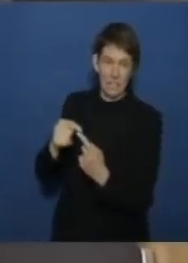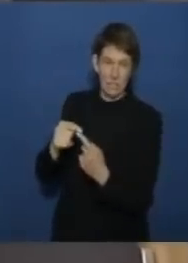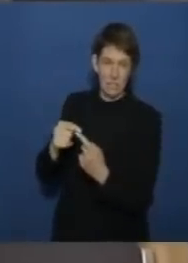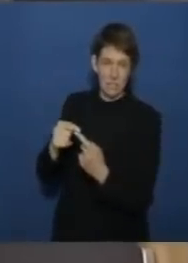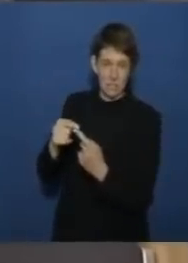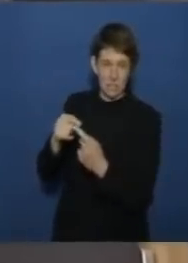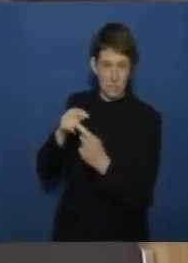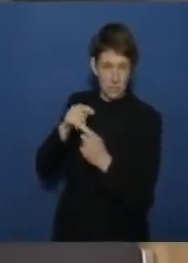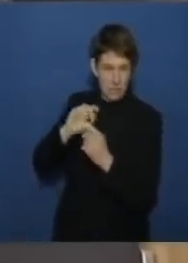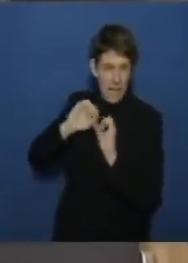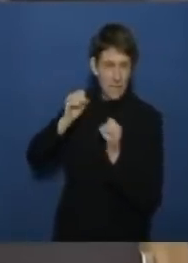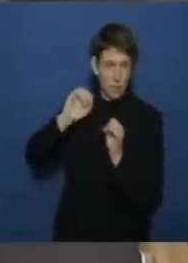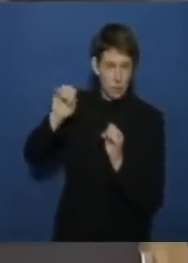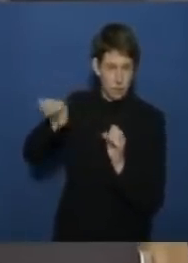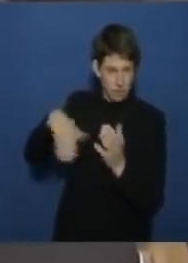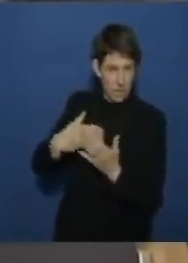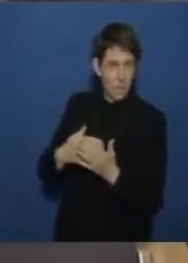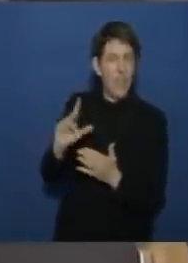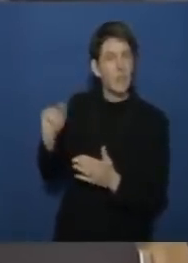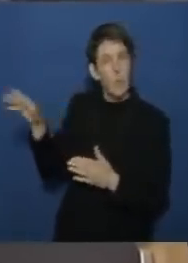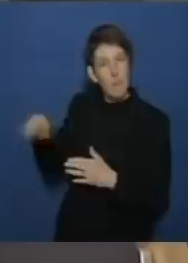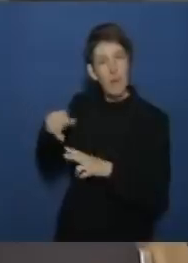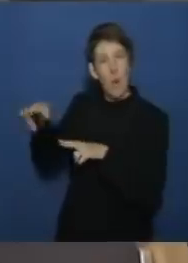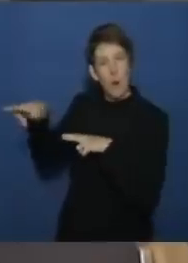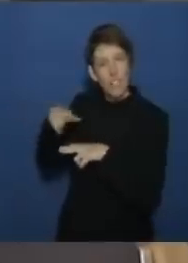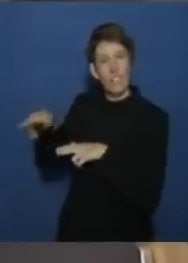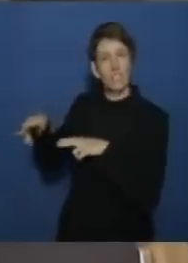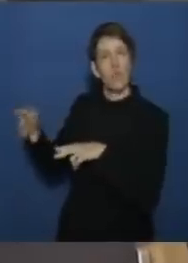organisation der nachfahren der opfer geben